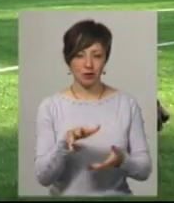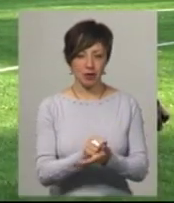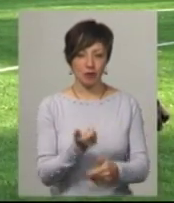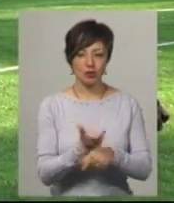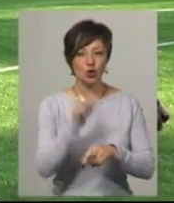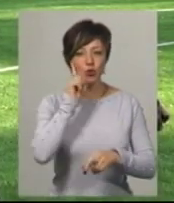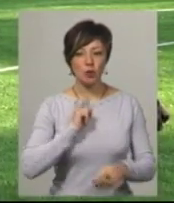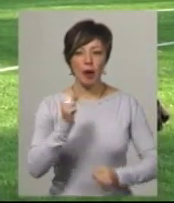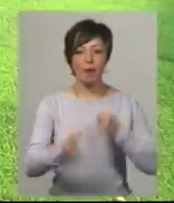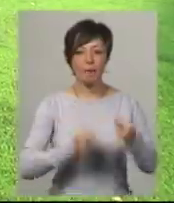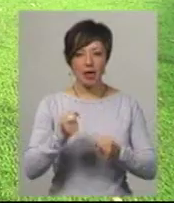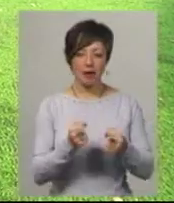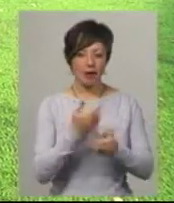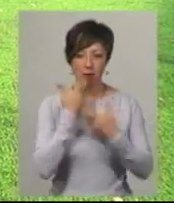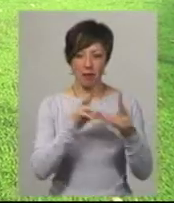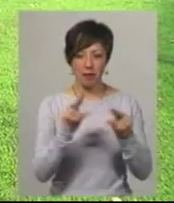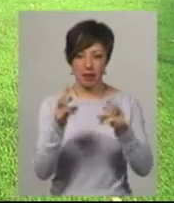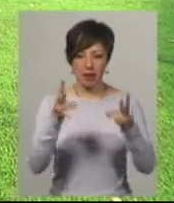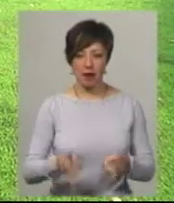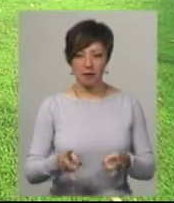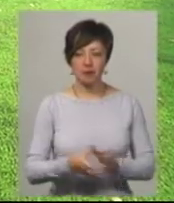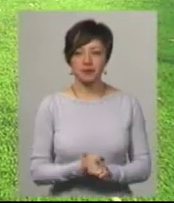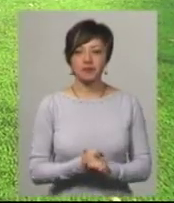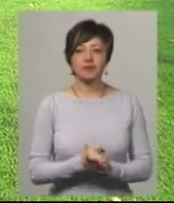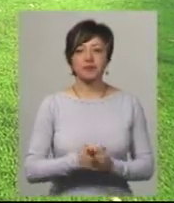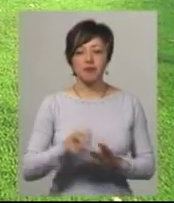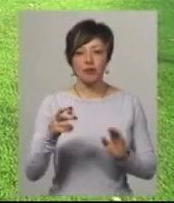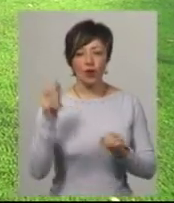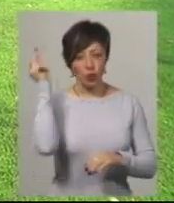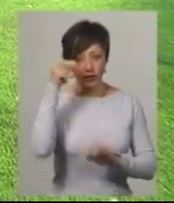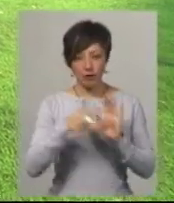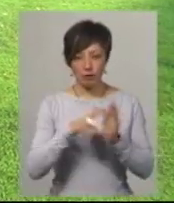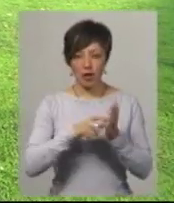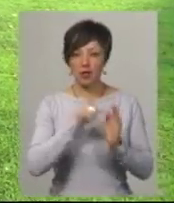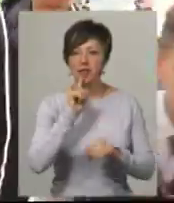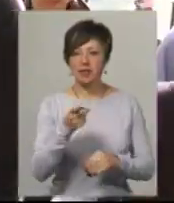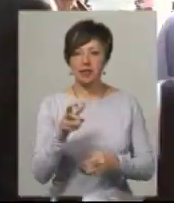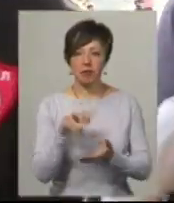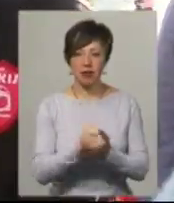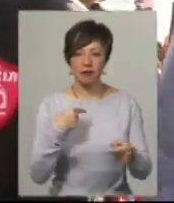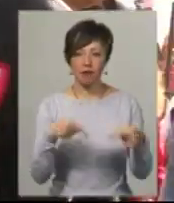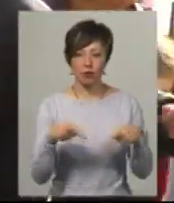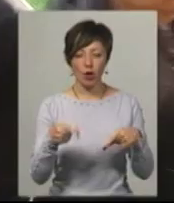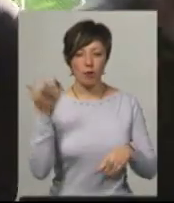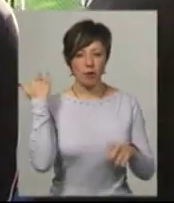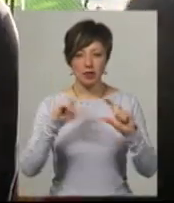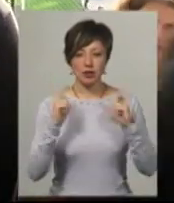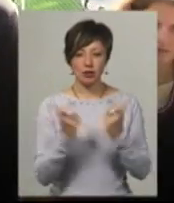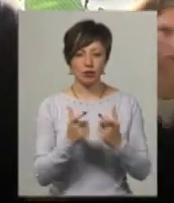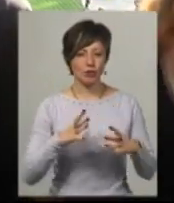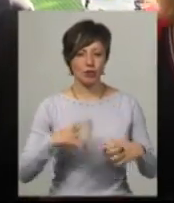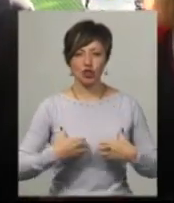Більше удобніше бігати і не получати травм. Ілля Ренду – учень 8-го класу. Каже, рік займається футболом. Попередній стадіон був дуже